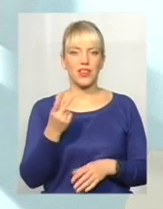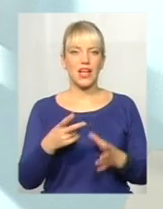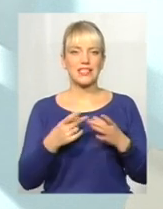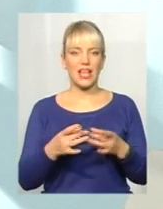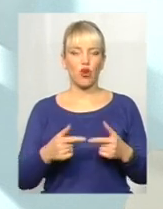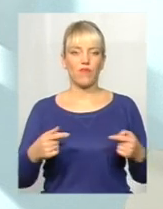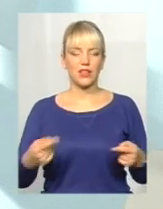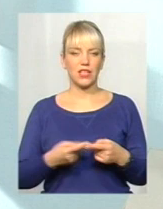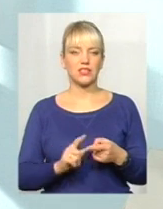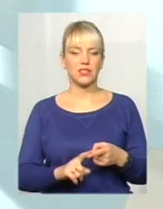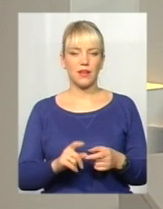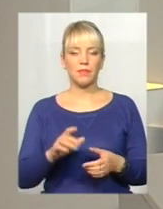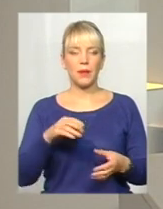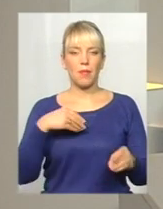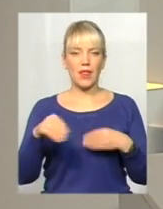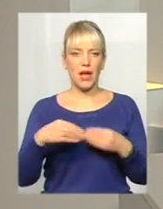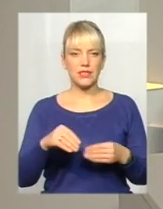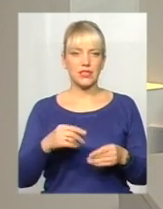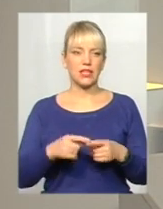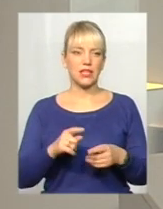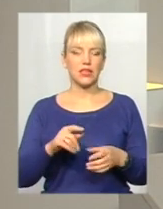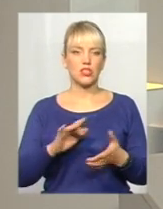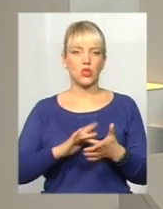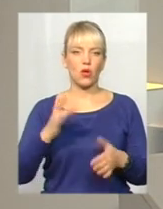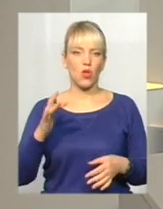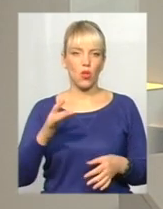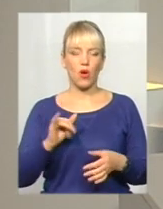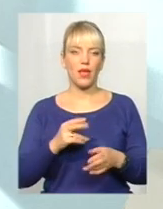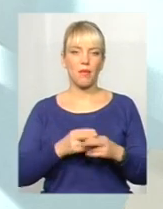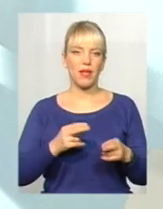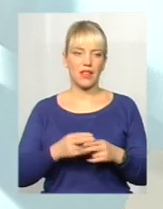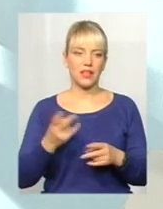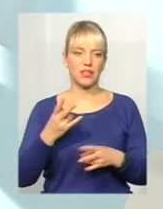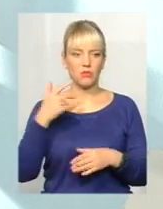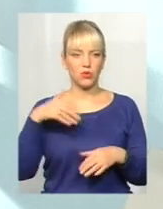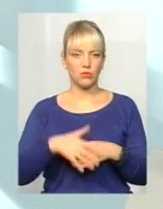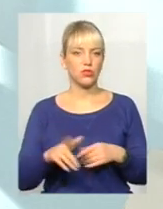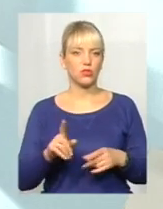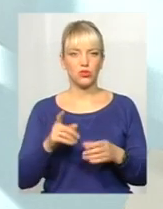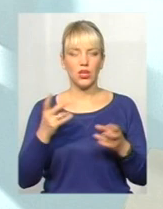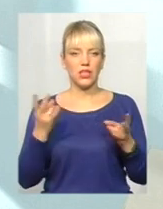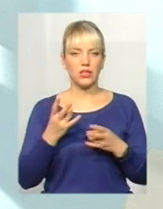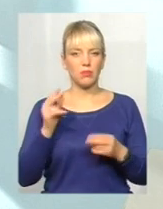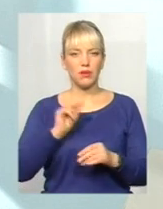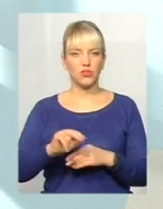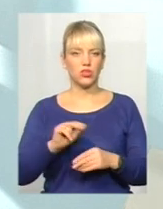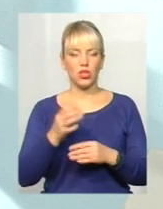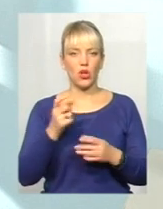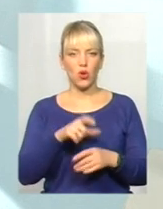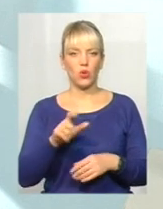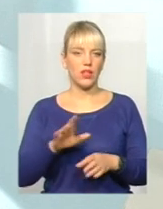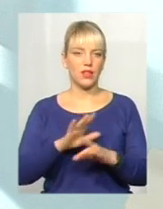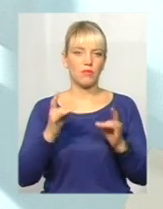скло і метал. Але ми розуміємо, що треба вчити людей не просто відсортовувати їх, а як